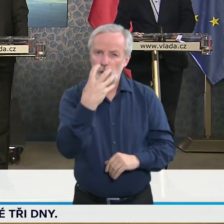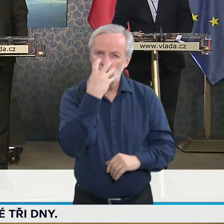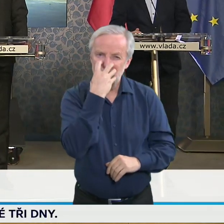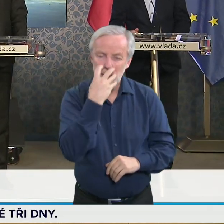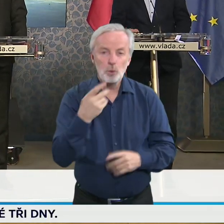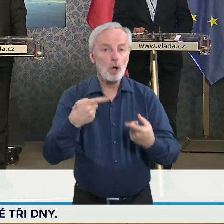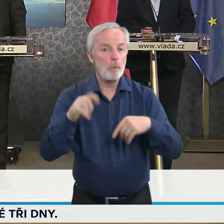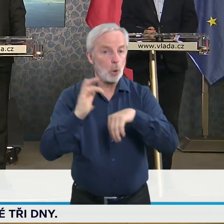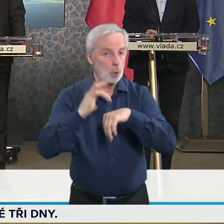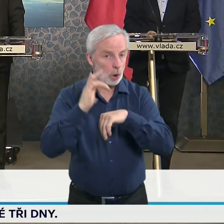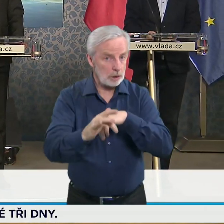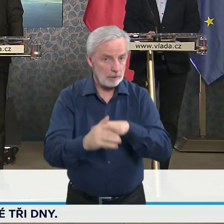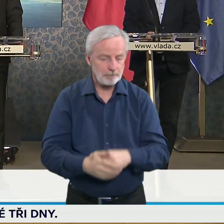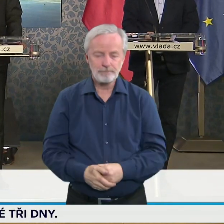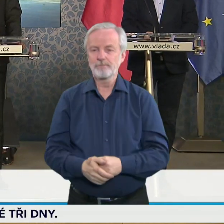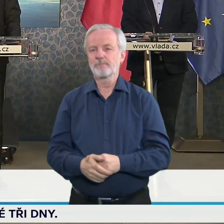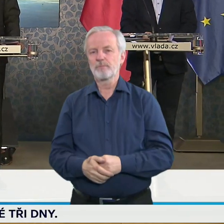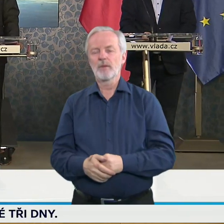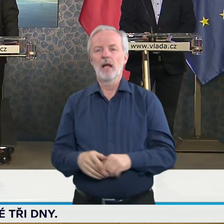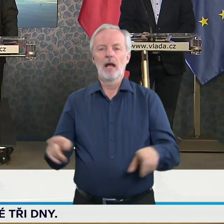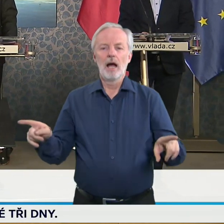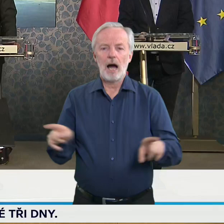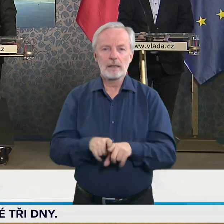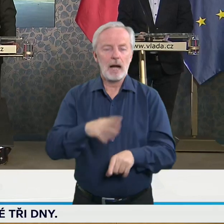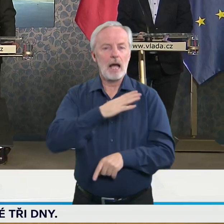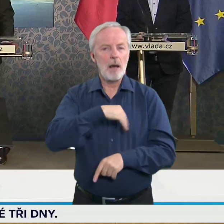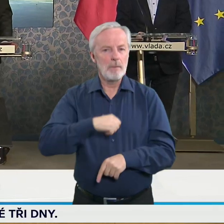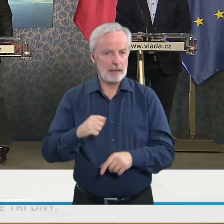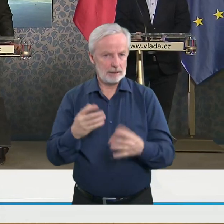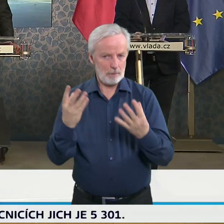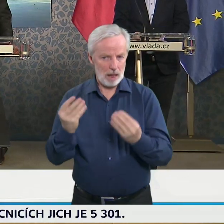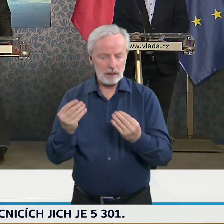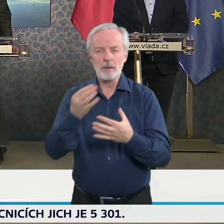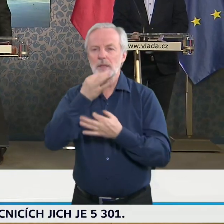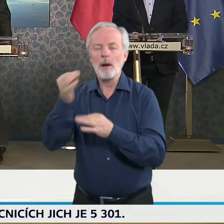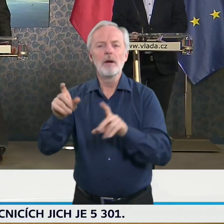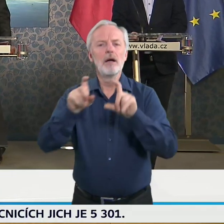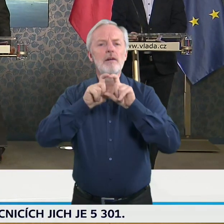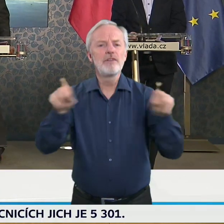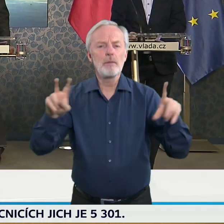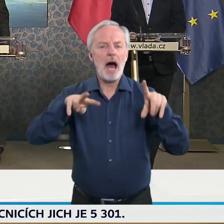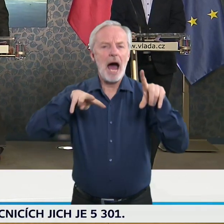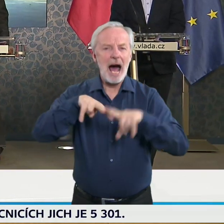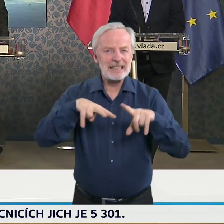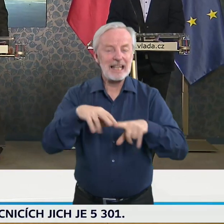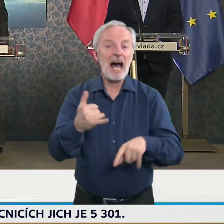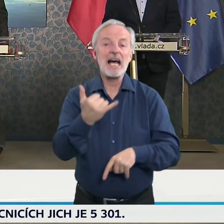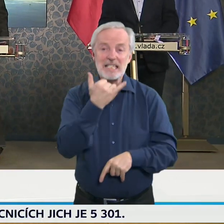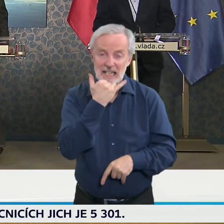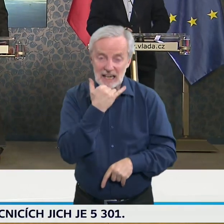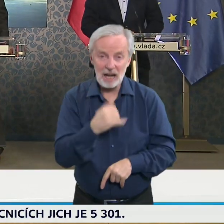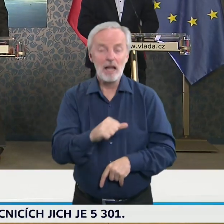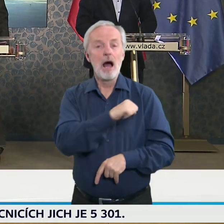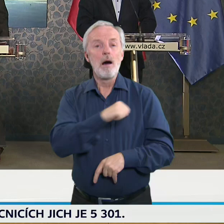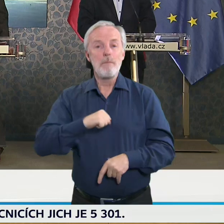ministra Blatného, co se týče AstraZeneca, protože pan Primula uvedl, že v té skupině nad 55